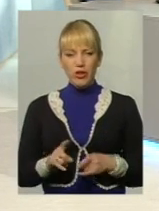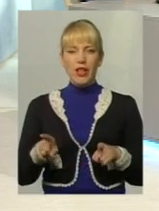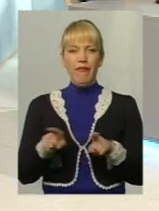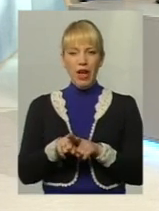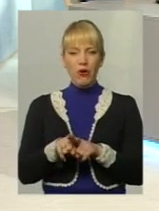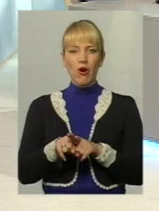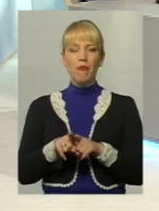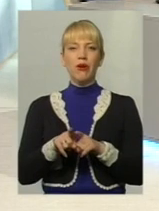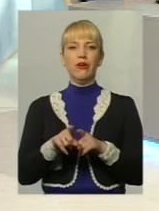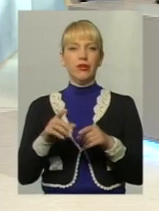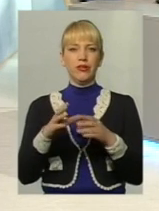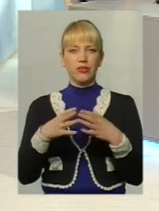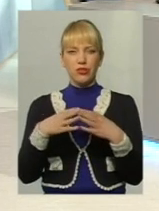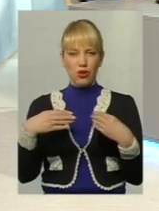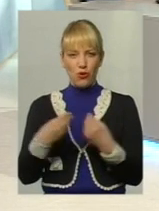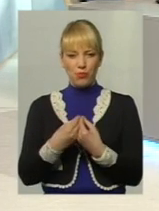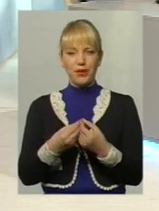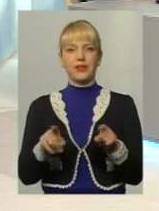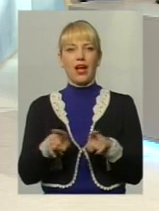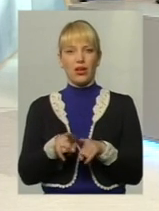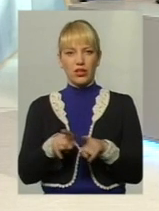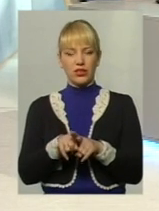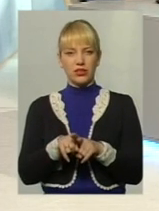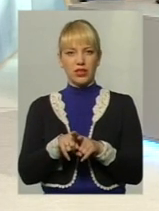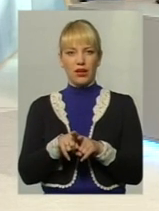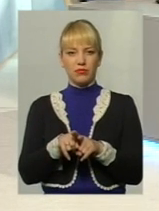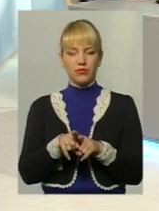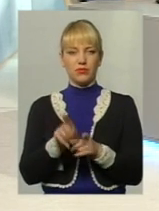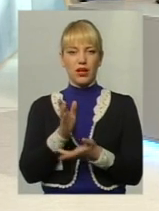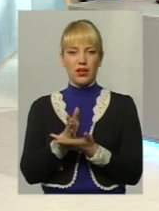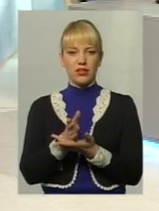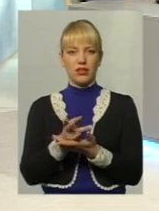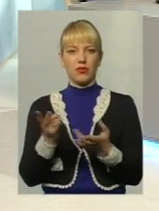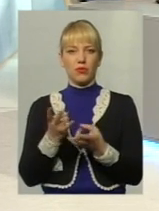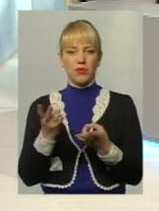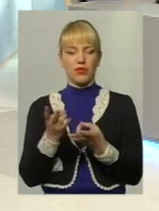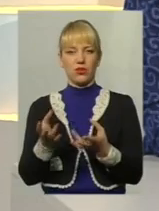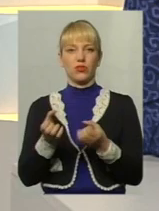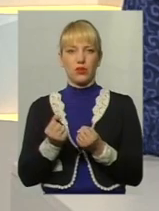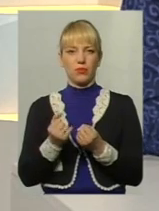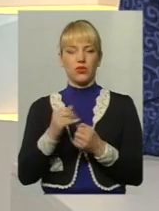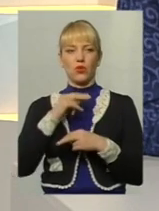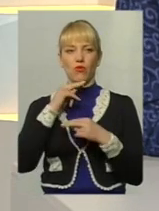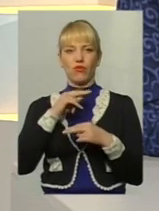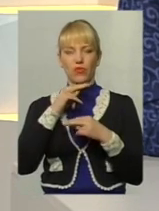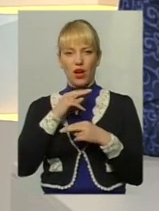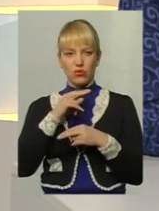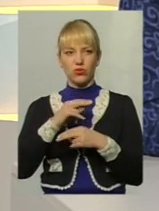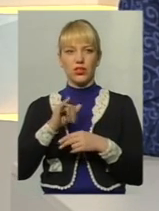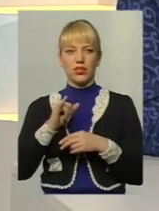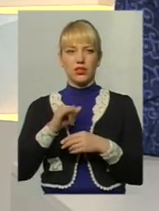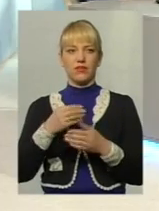шлюбі, теж має отримувати і увагу, і